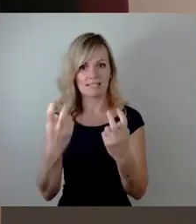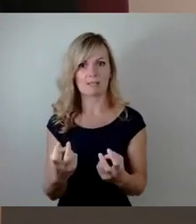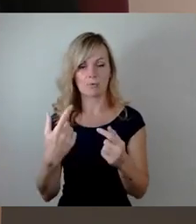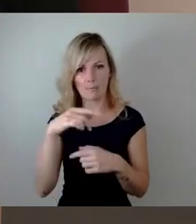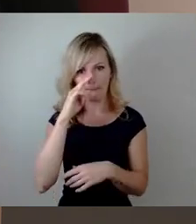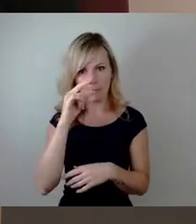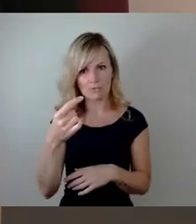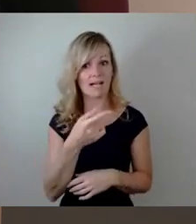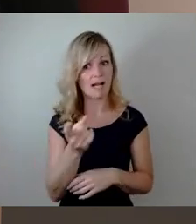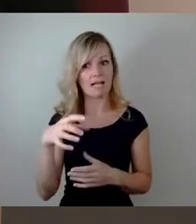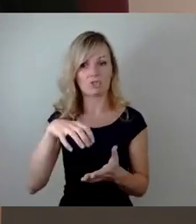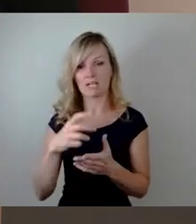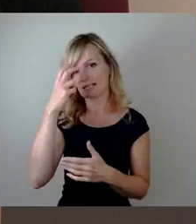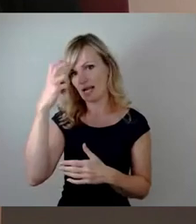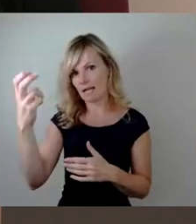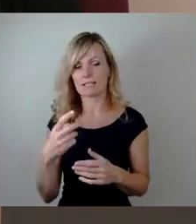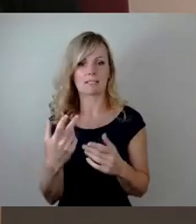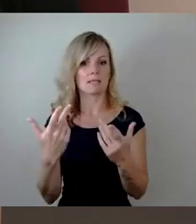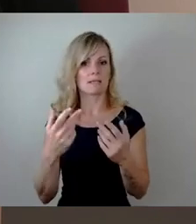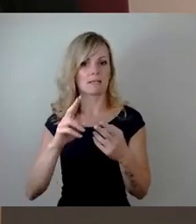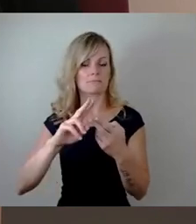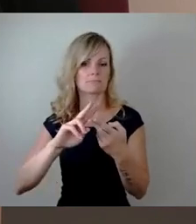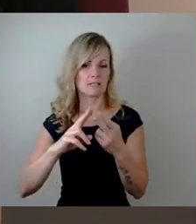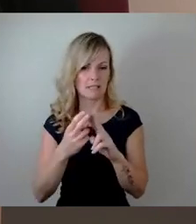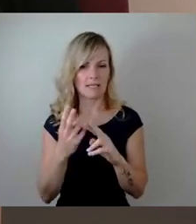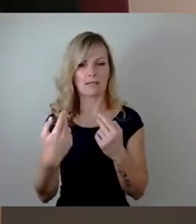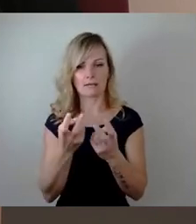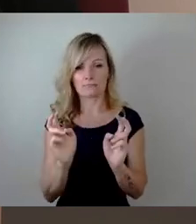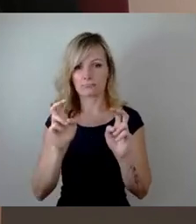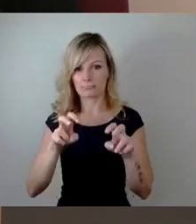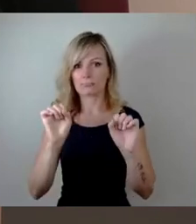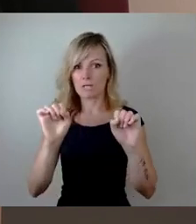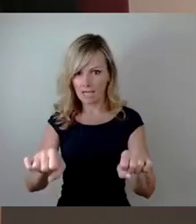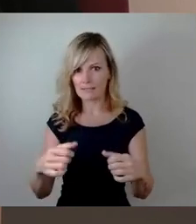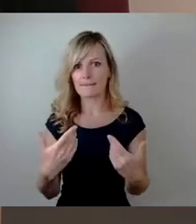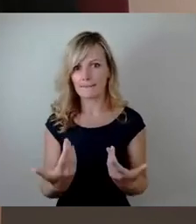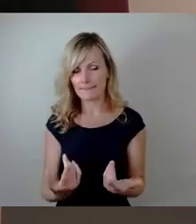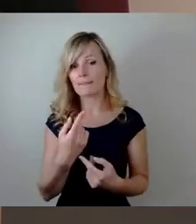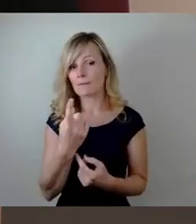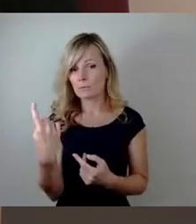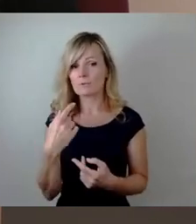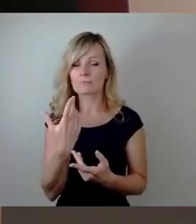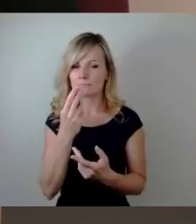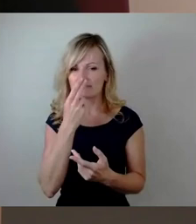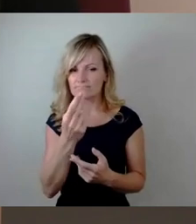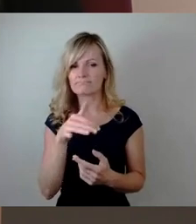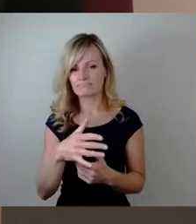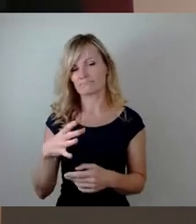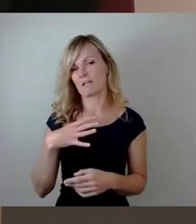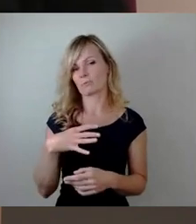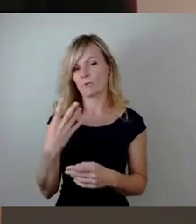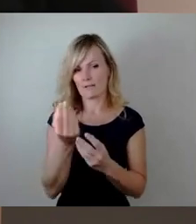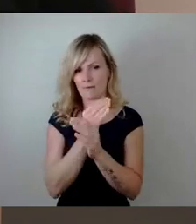Stadtratsmitglieder teilnehmen können, über die Ausschussmitglieder hinaus nutzen, um Sie dazu auch nochmal aktuell zu informieren.